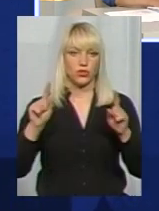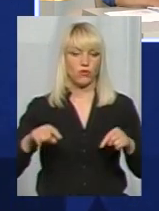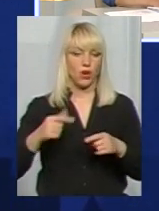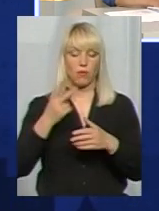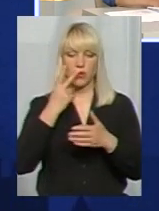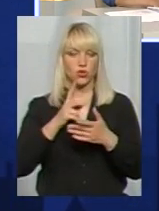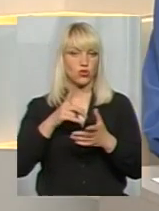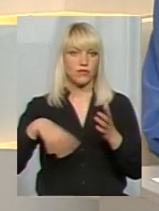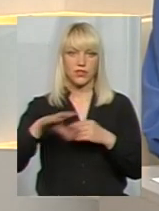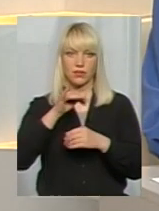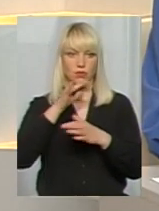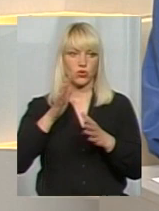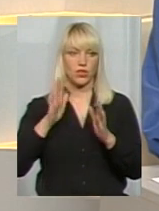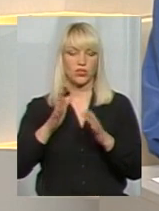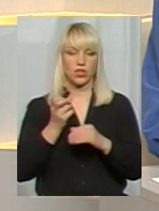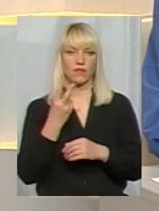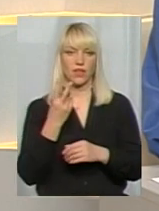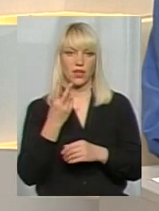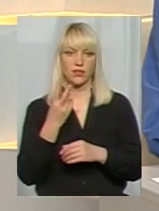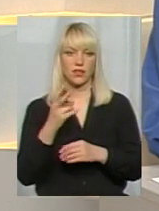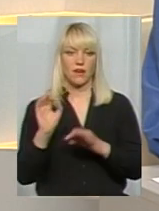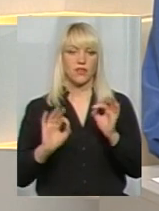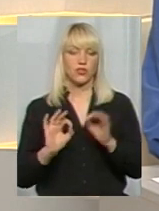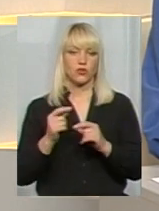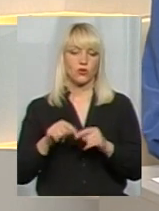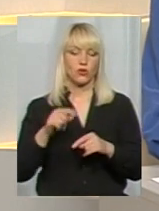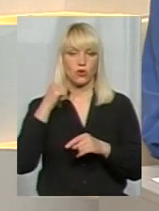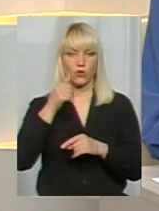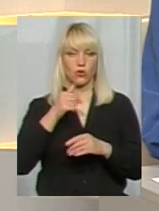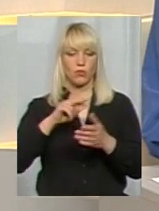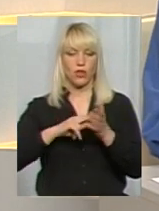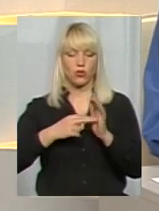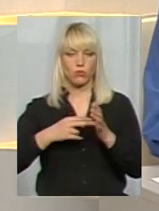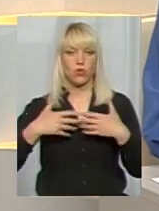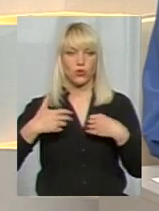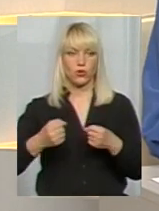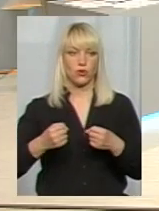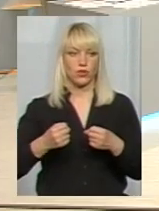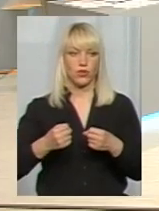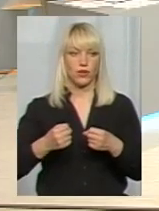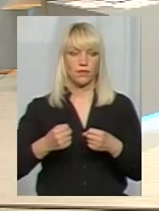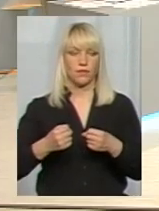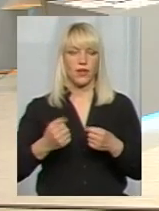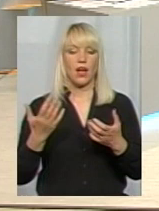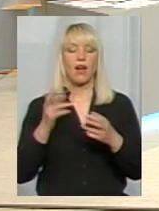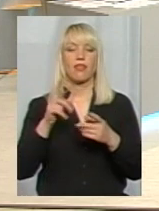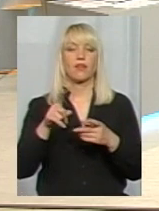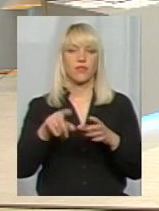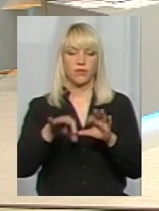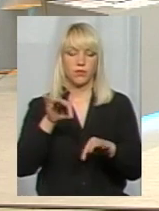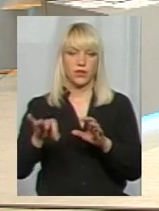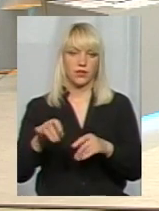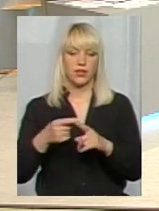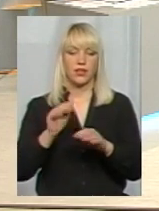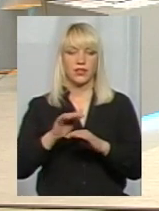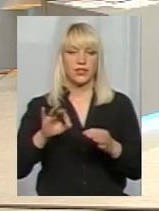не можемо всіх оздоровити, лише 12% цього року плануємо оздоровленням охопити дітей. А принципом? За яким принципом? Перше, це